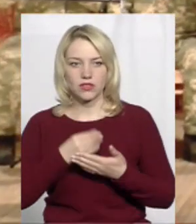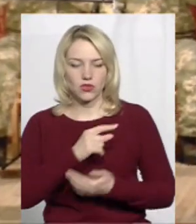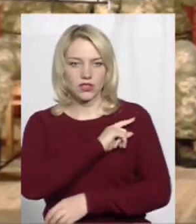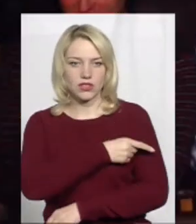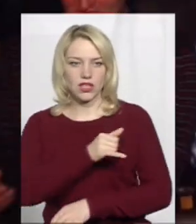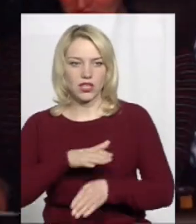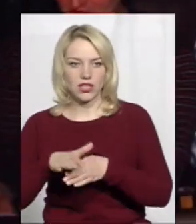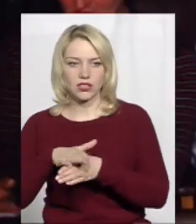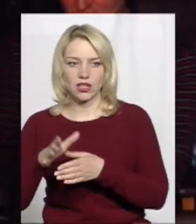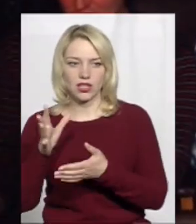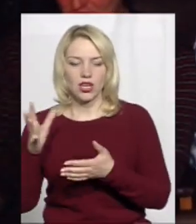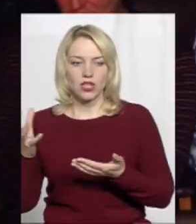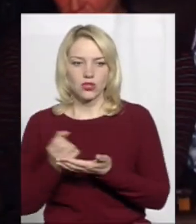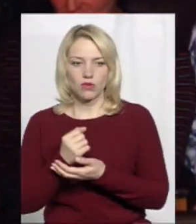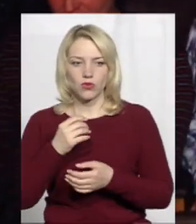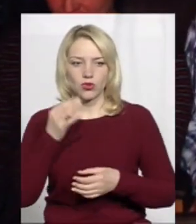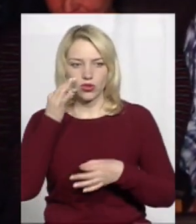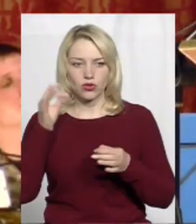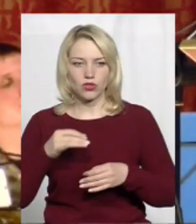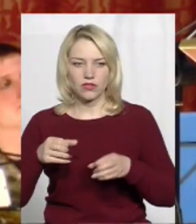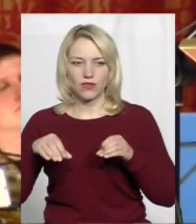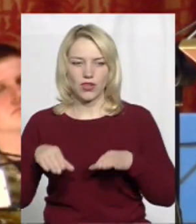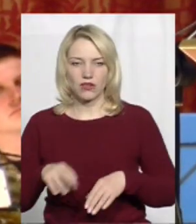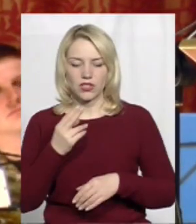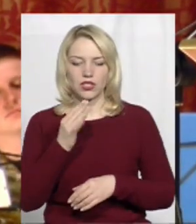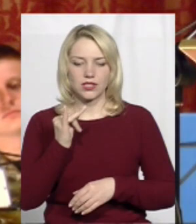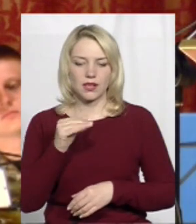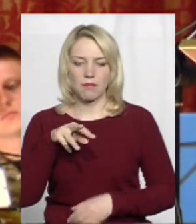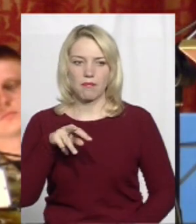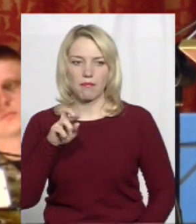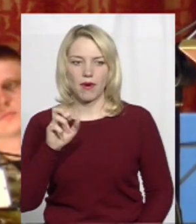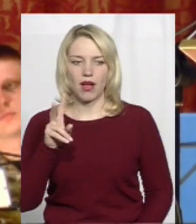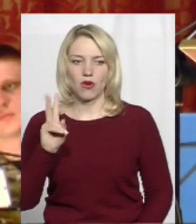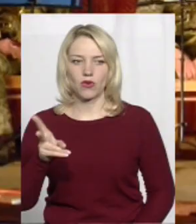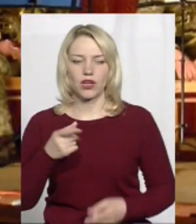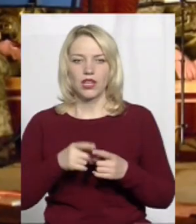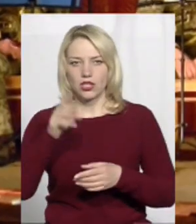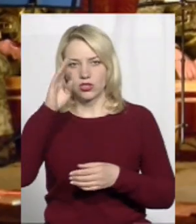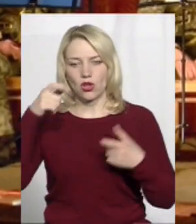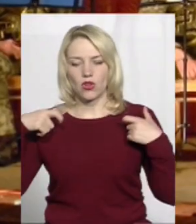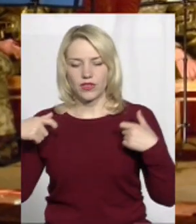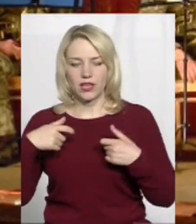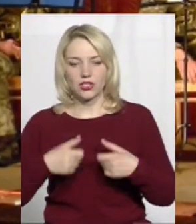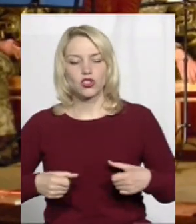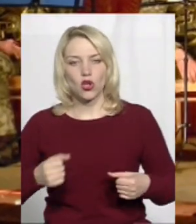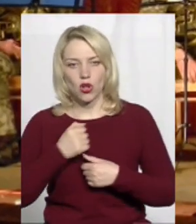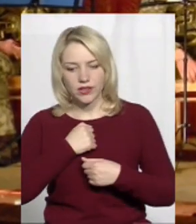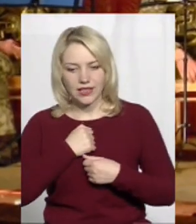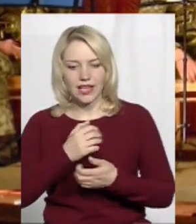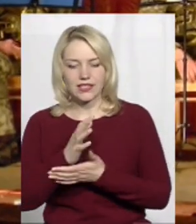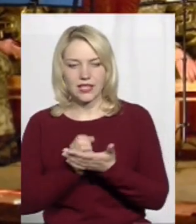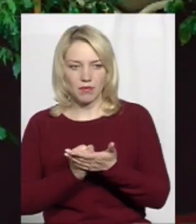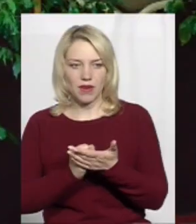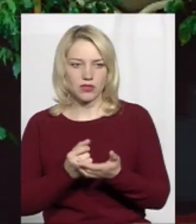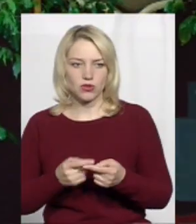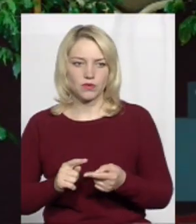реалізувати здобутий армійський досвід вирішив хмельничанин Михайло Цимбалюк. Він – солдат запасу, голова Ради резервістів бригади територіальної оборони